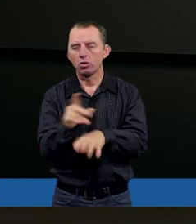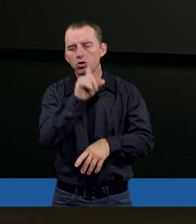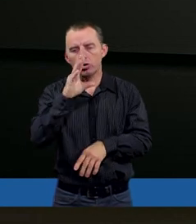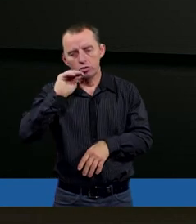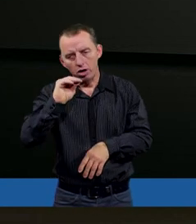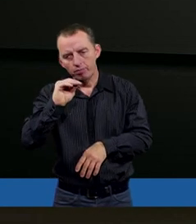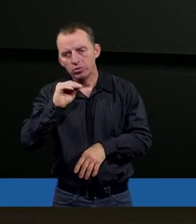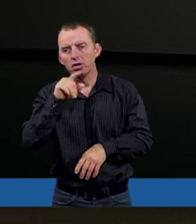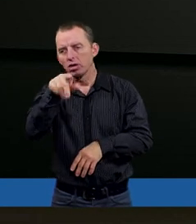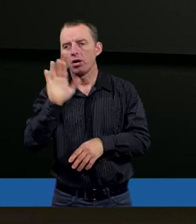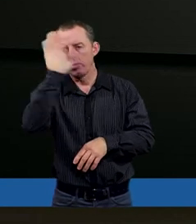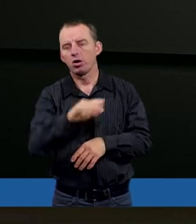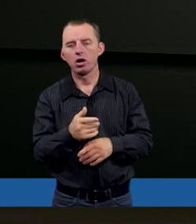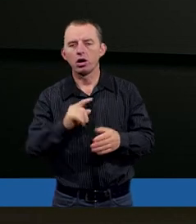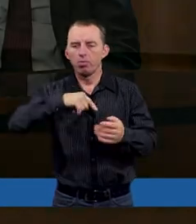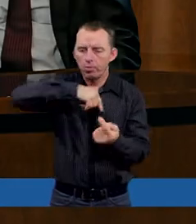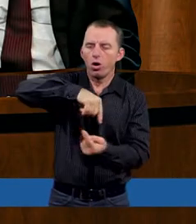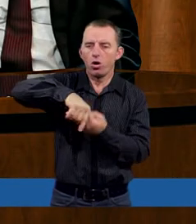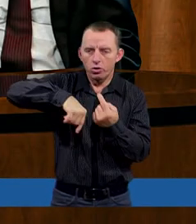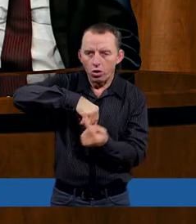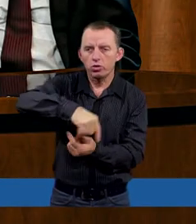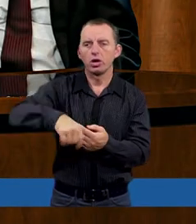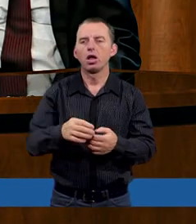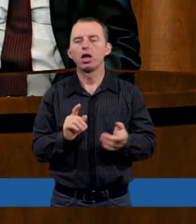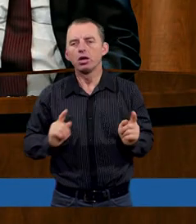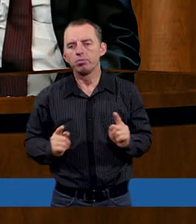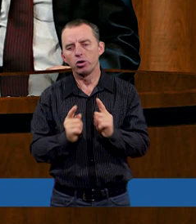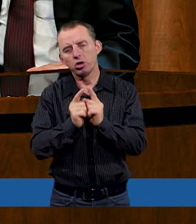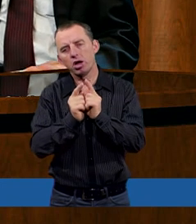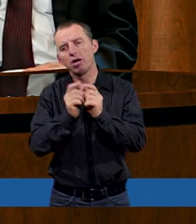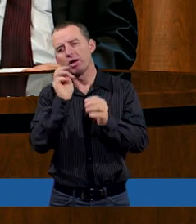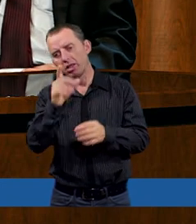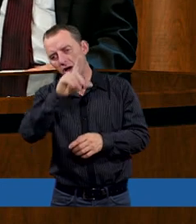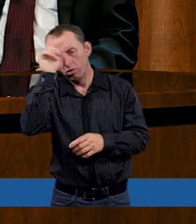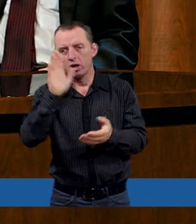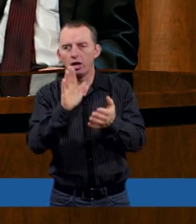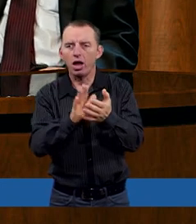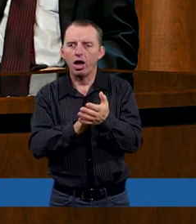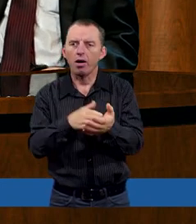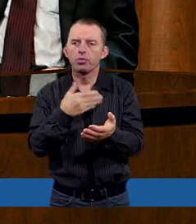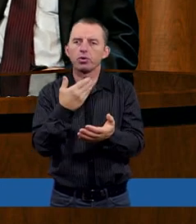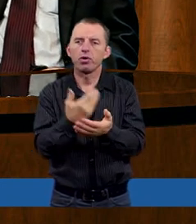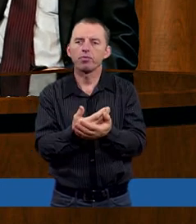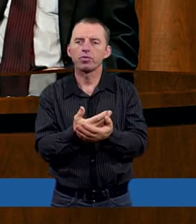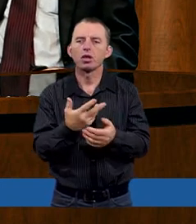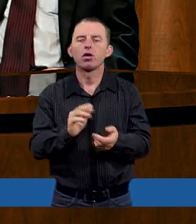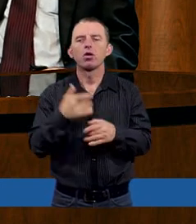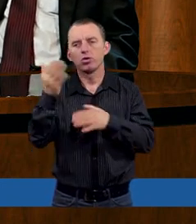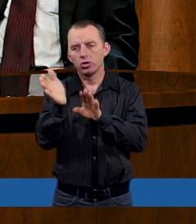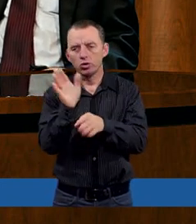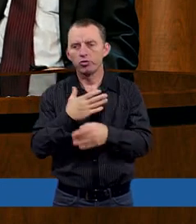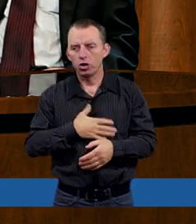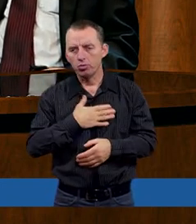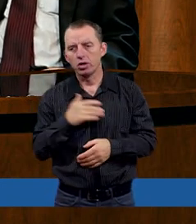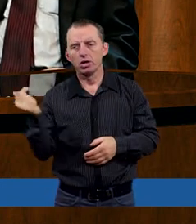wręcz tego Pana Boga pogrążamy. Ja spotykam dzisiaj także takich ludzi. Na przykład jest osoba bezdomna,